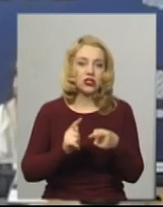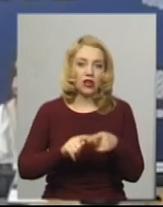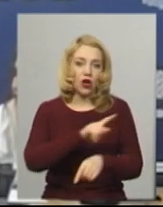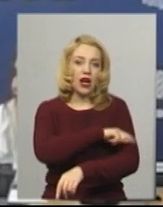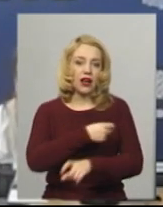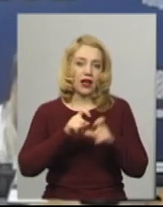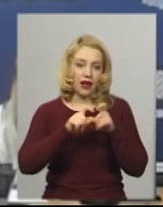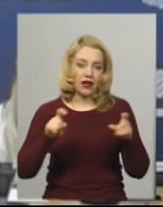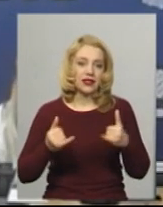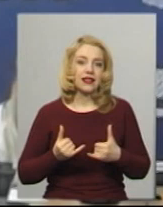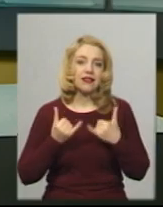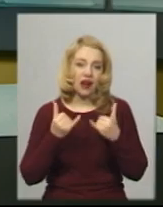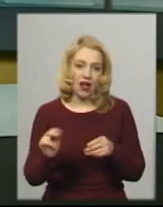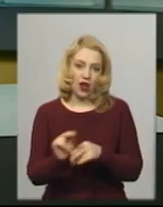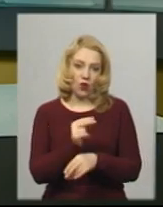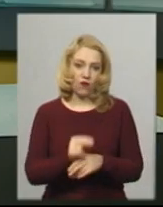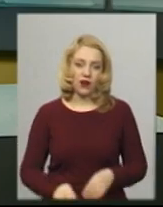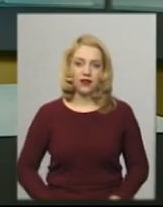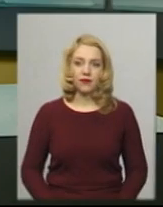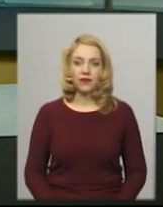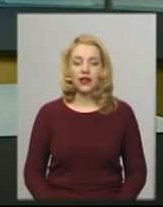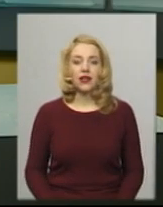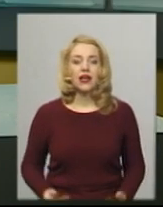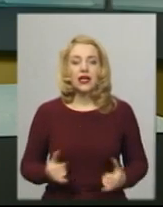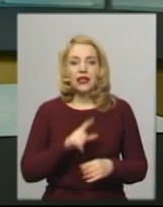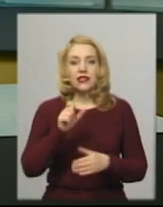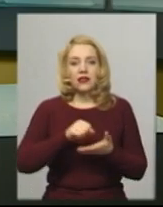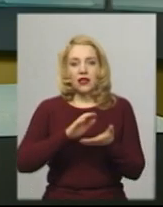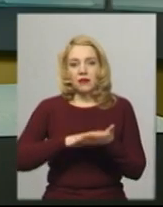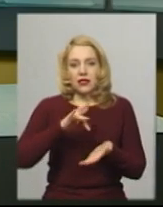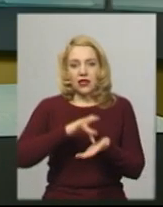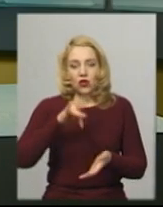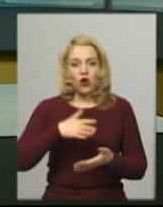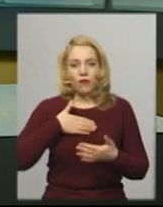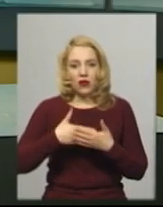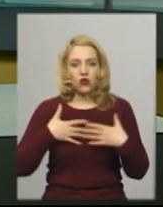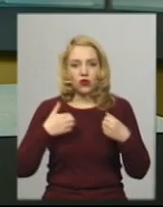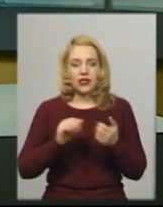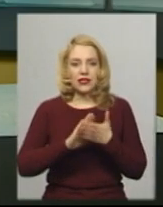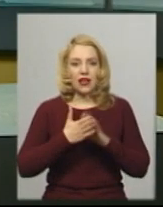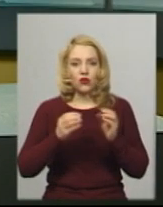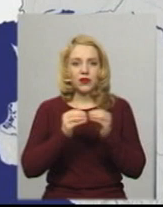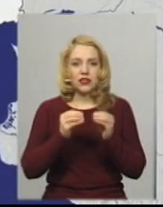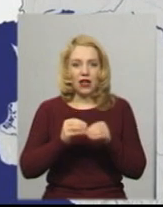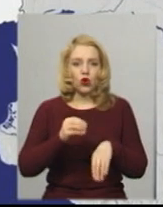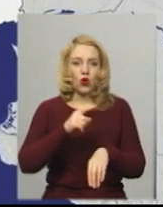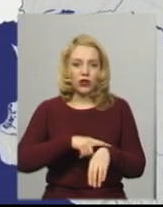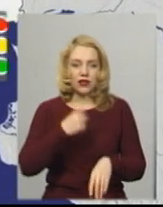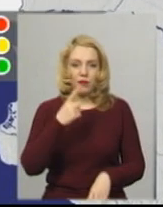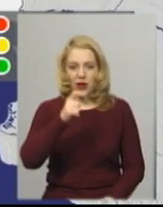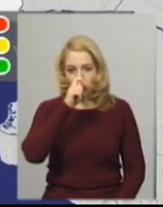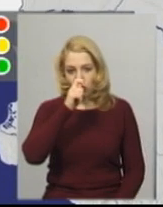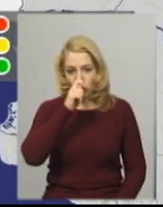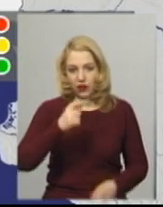лікування. За даними Центру громадського здоров'я, станом на 10 годину 1 квітня в Україні